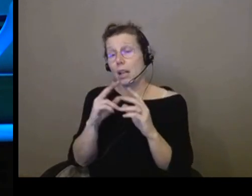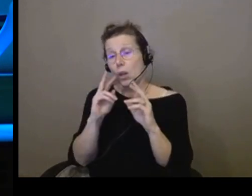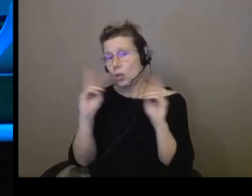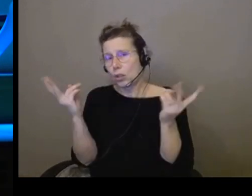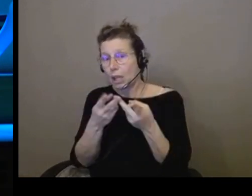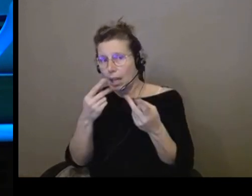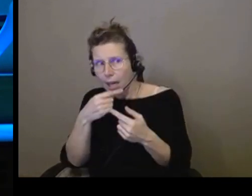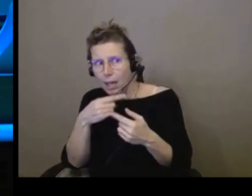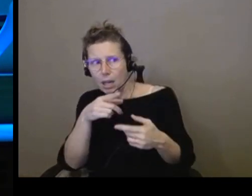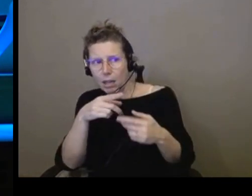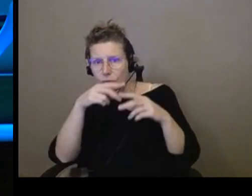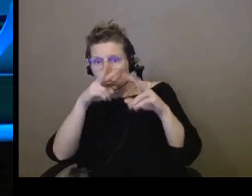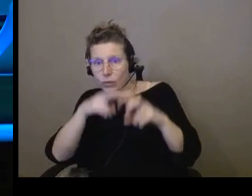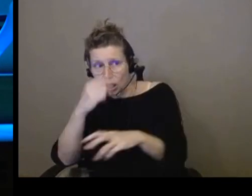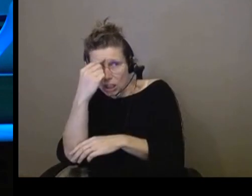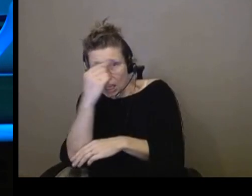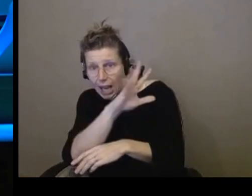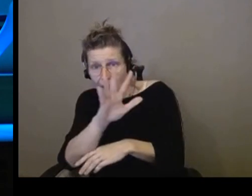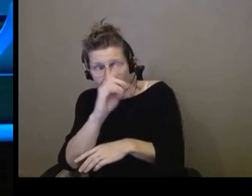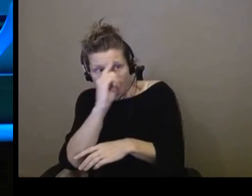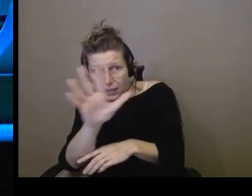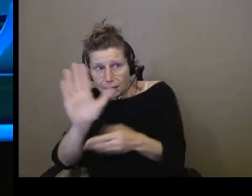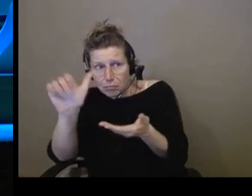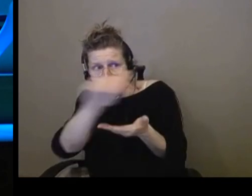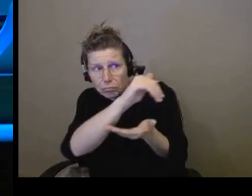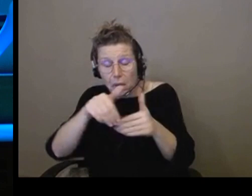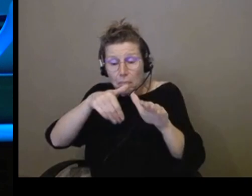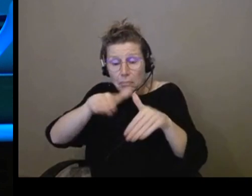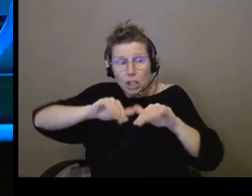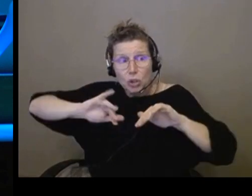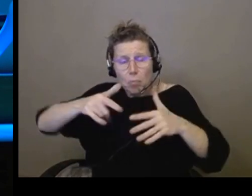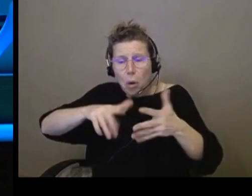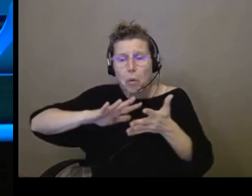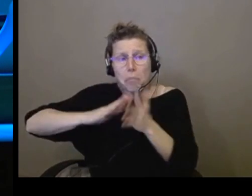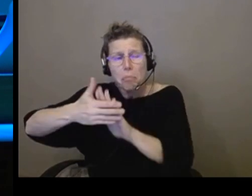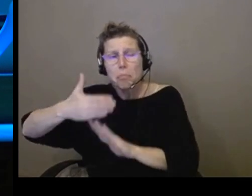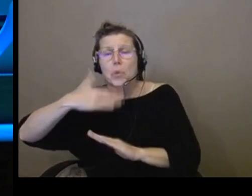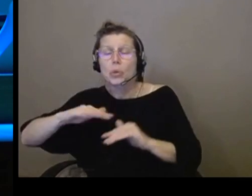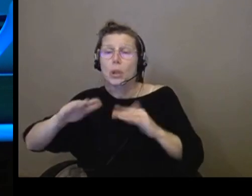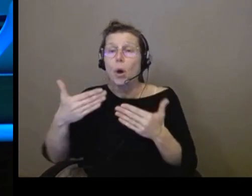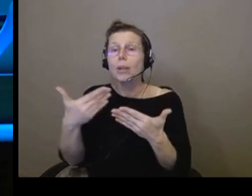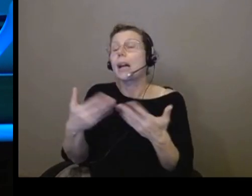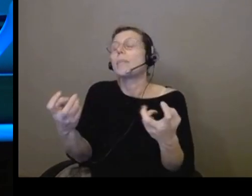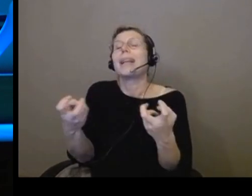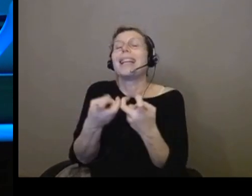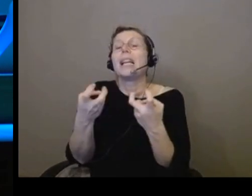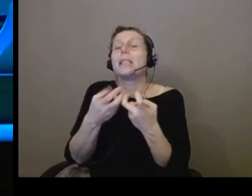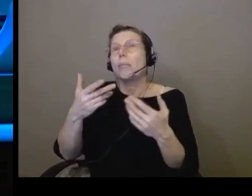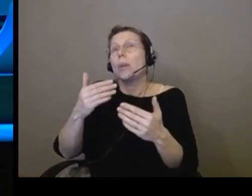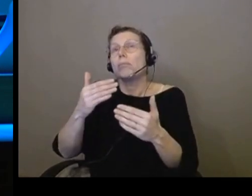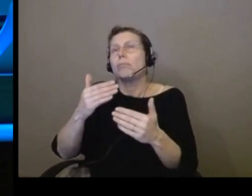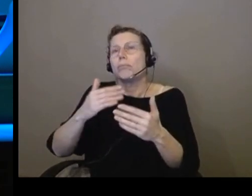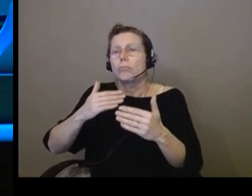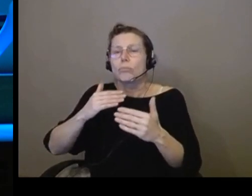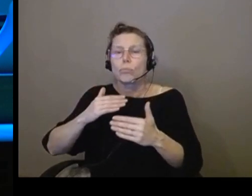marche et qu'est-ce qu'on devrait améliorer. Pour donner un exemple de progrès, je vais le dire progrès, oui, en tout cas de piste d